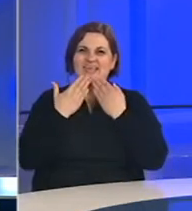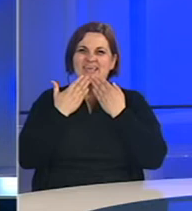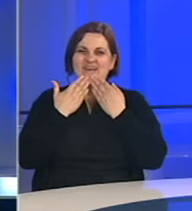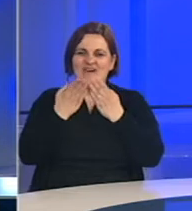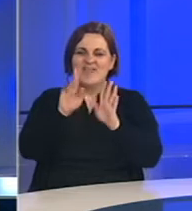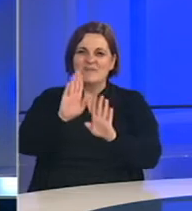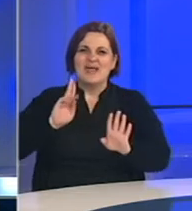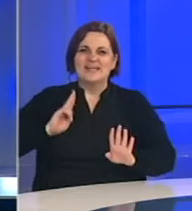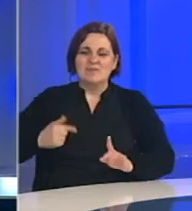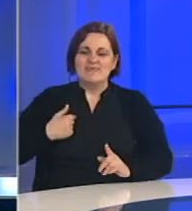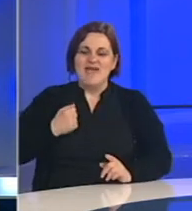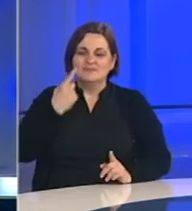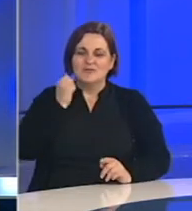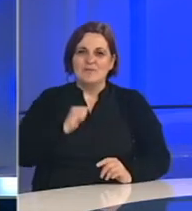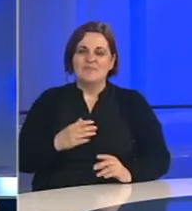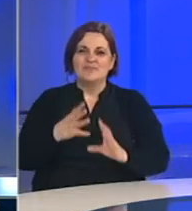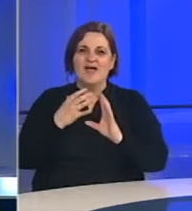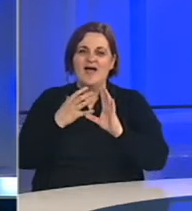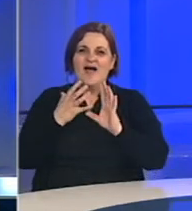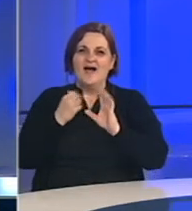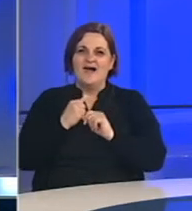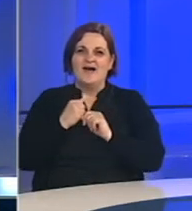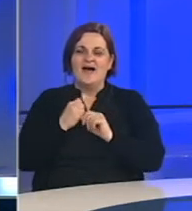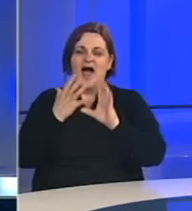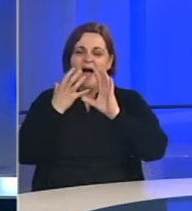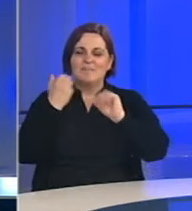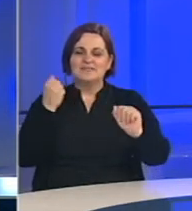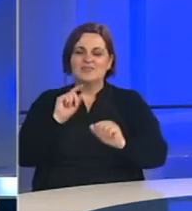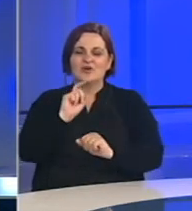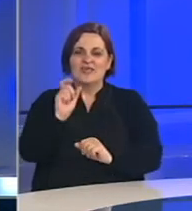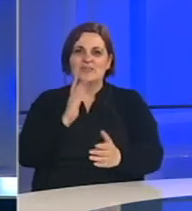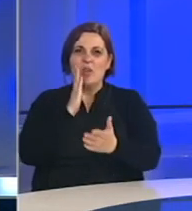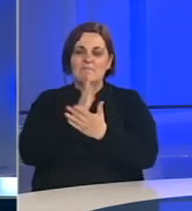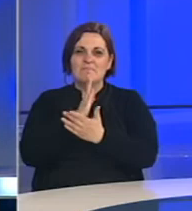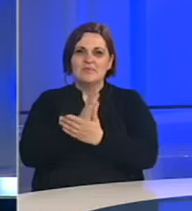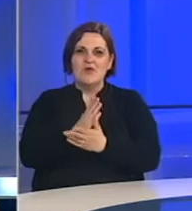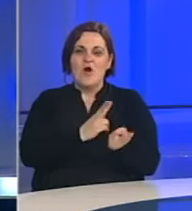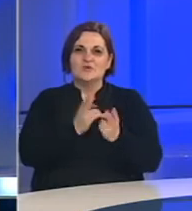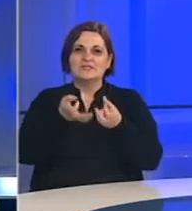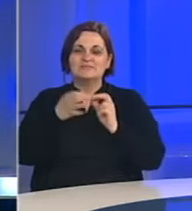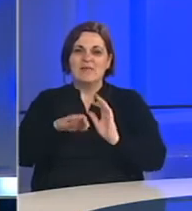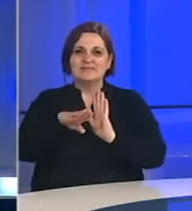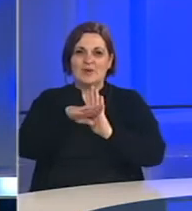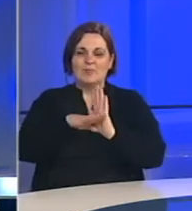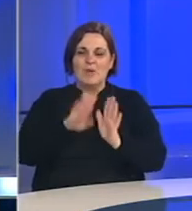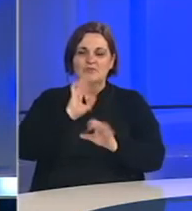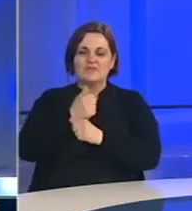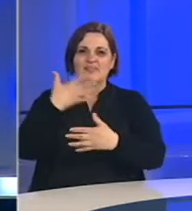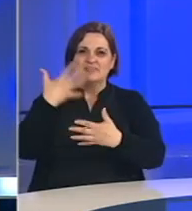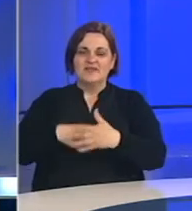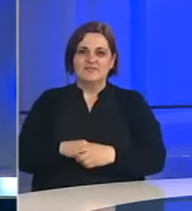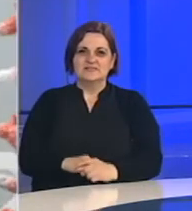serplenju trudim se. Ambasador Italije Nikola Minazi bio je gost specijalnog programa BHT1.